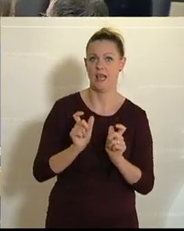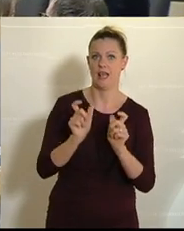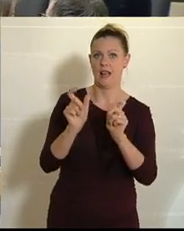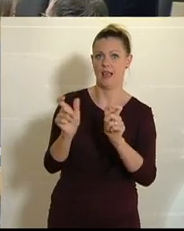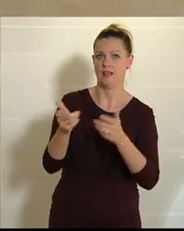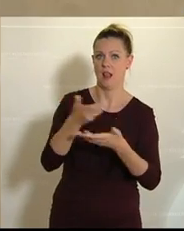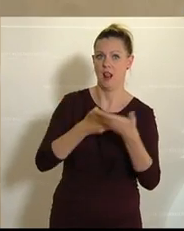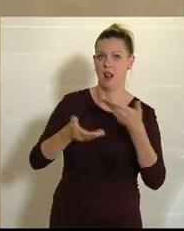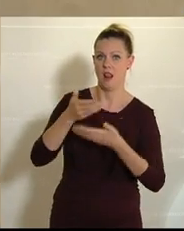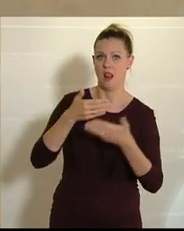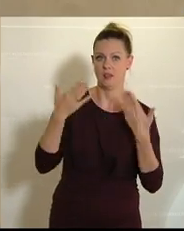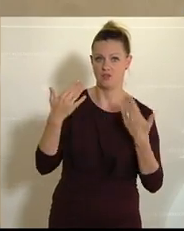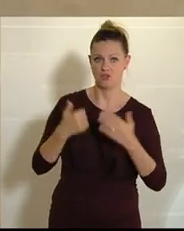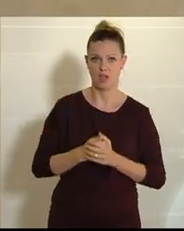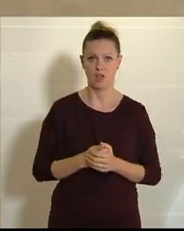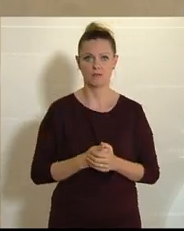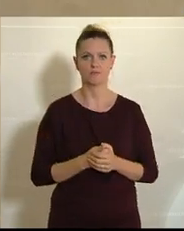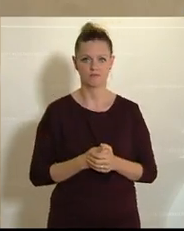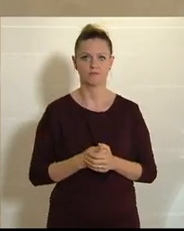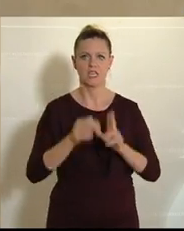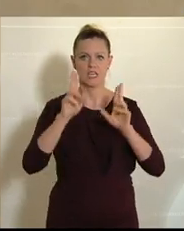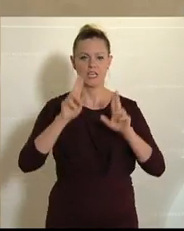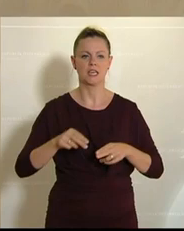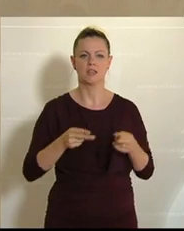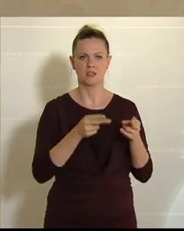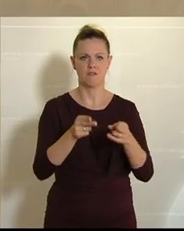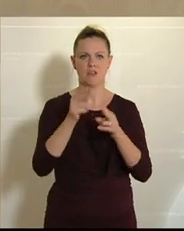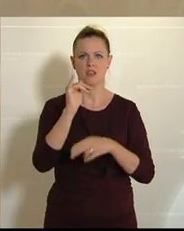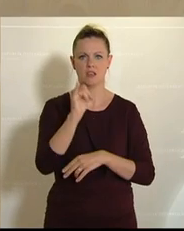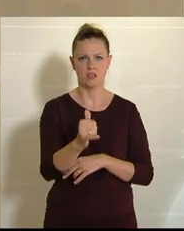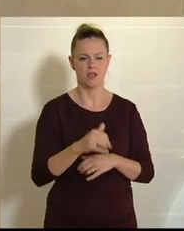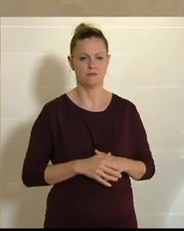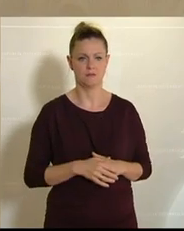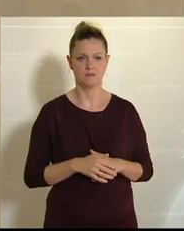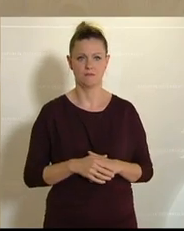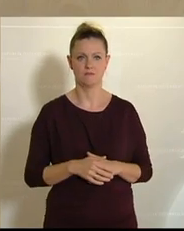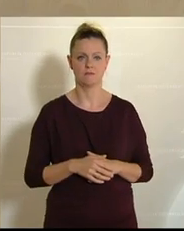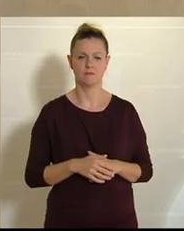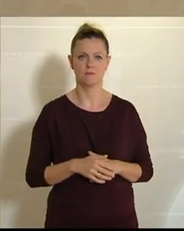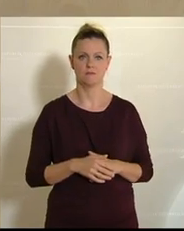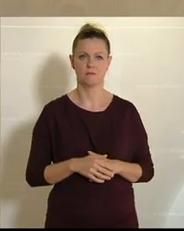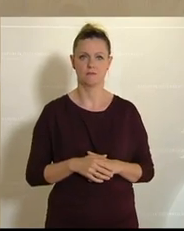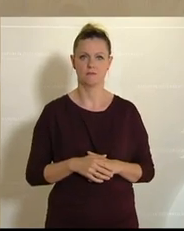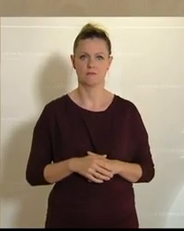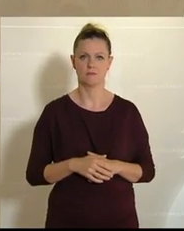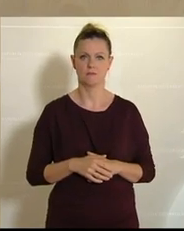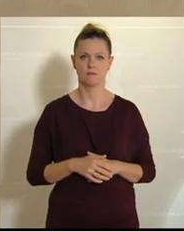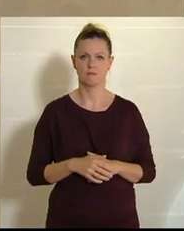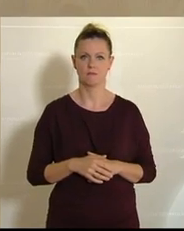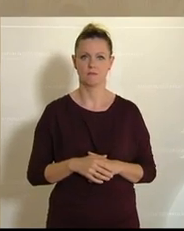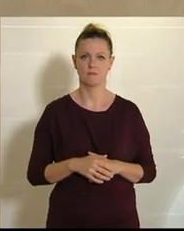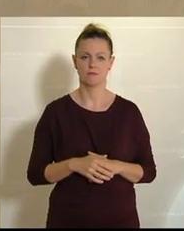zeigen meines Erachtens in die richtige Richtung. Sie zahlen auf beiden Konten ein, auf das Kontakonto der